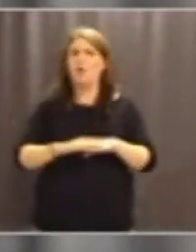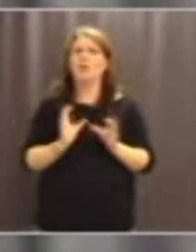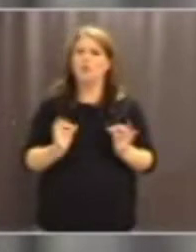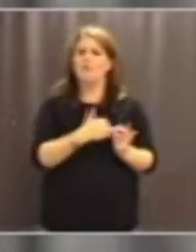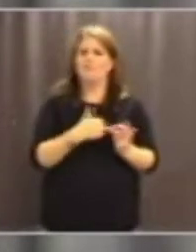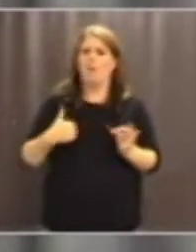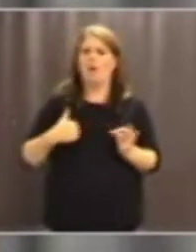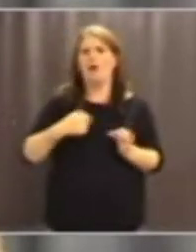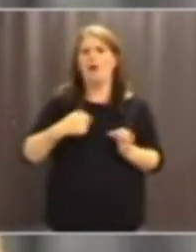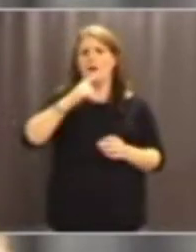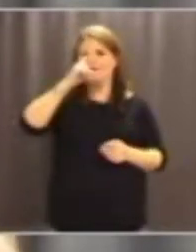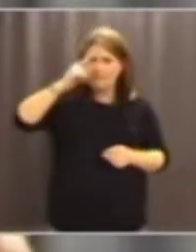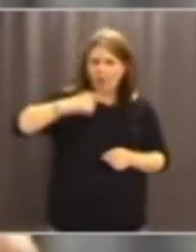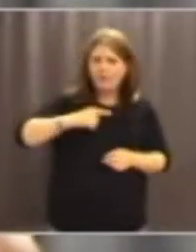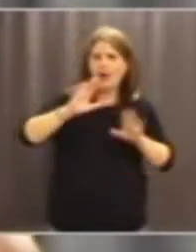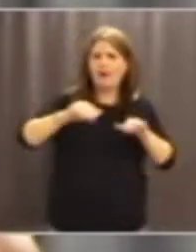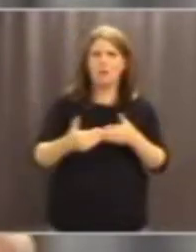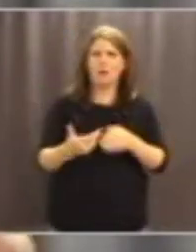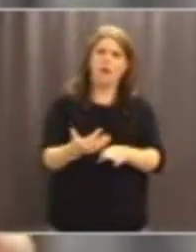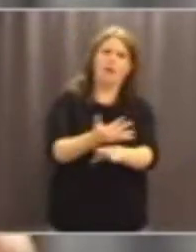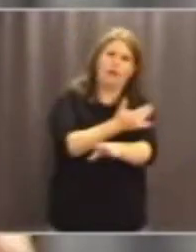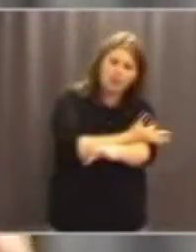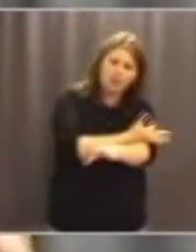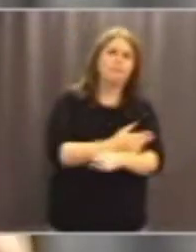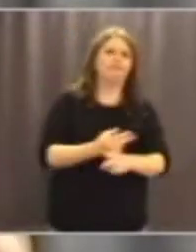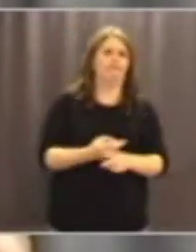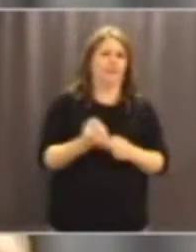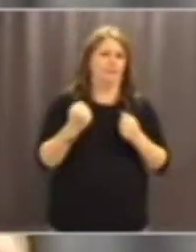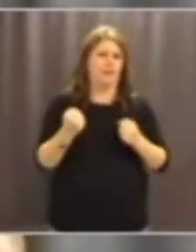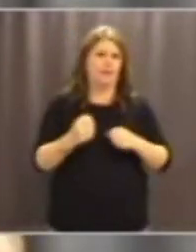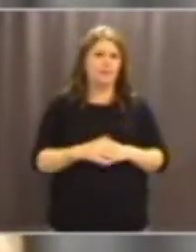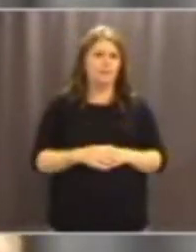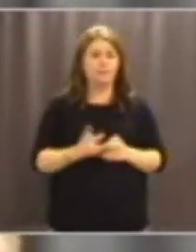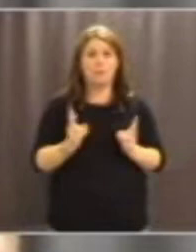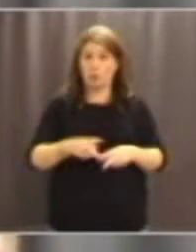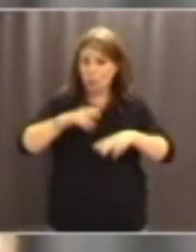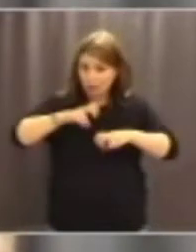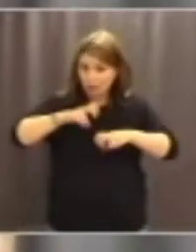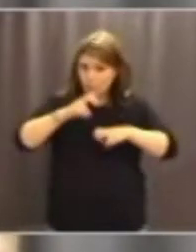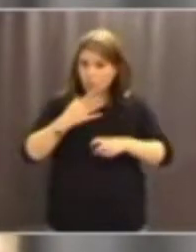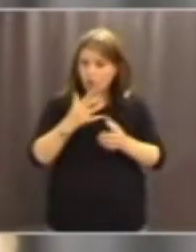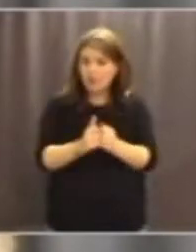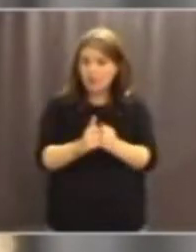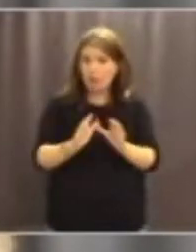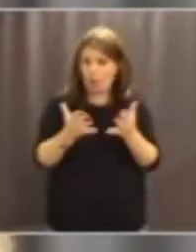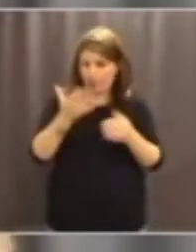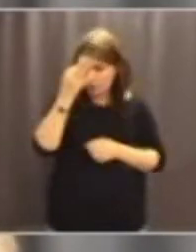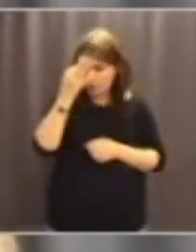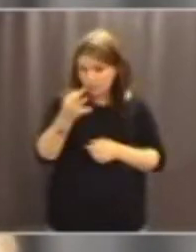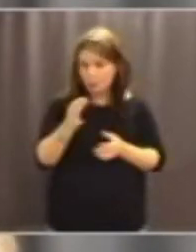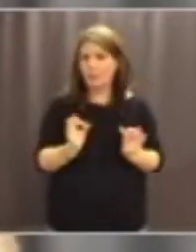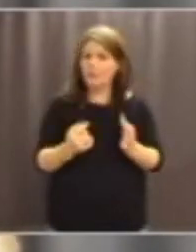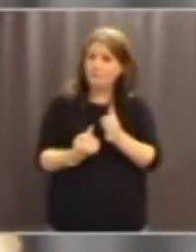förfäder gjorde Sen är utredning väldigt intressant Utredning har på ett bra sätt ökat kunskapen om